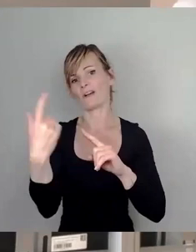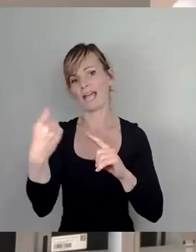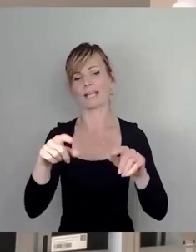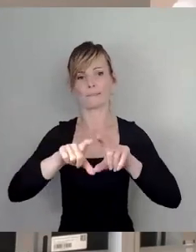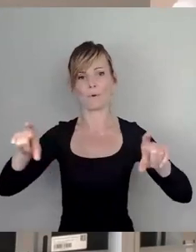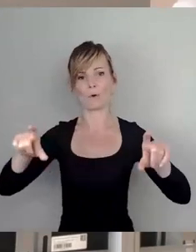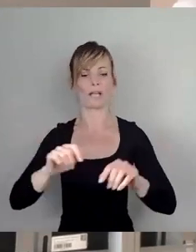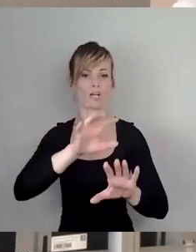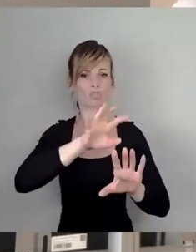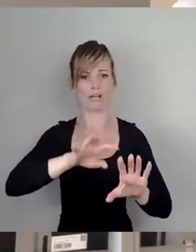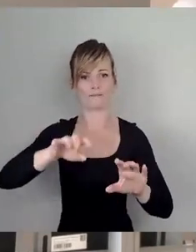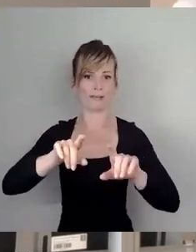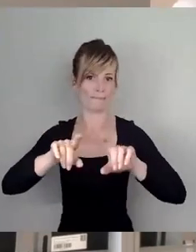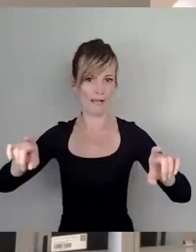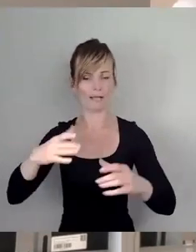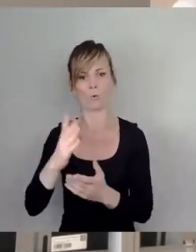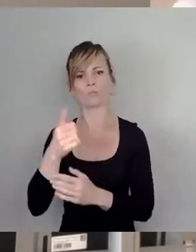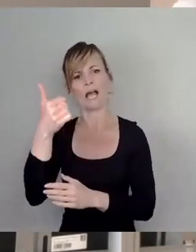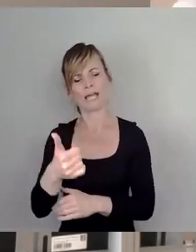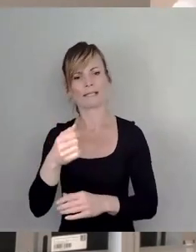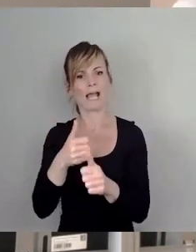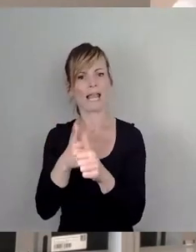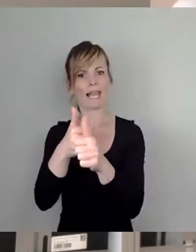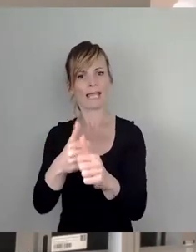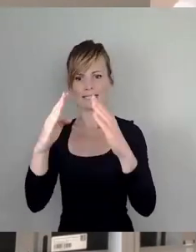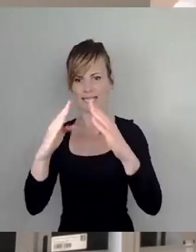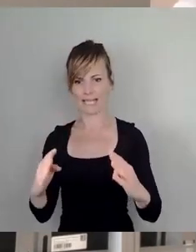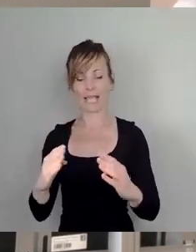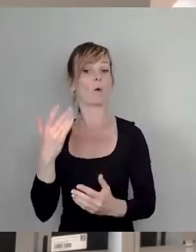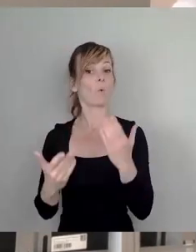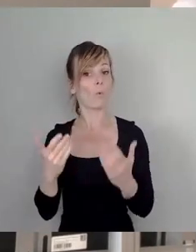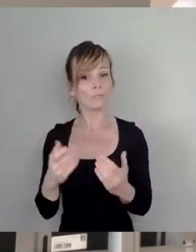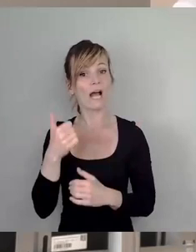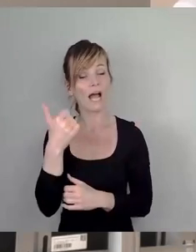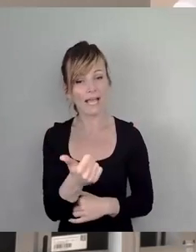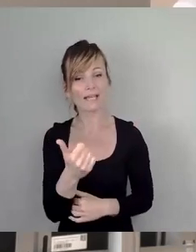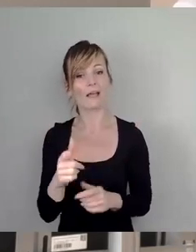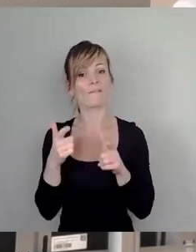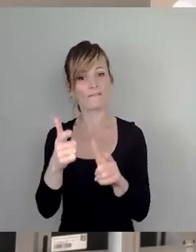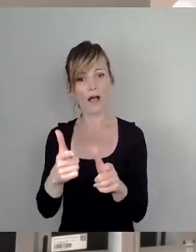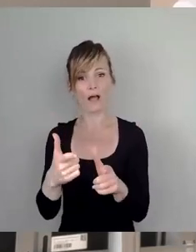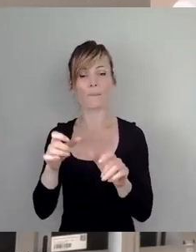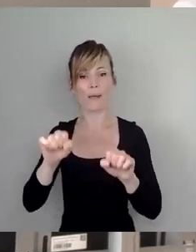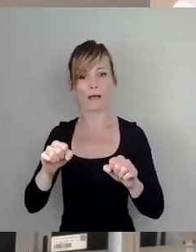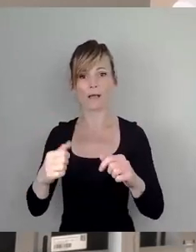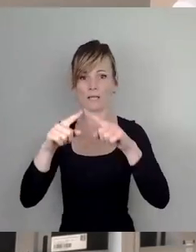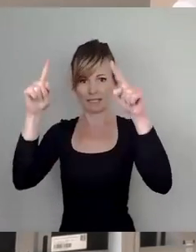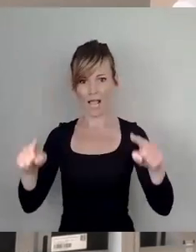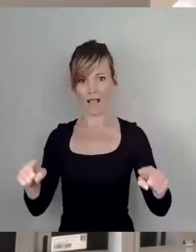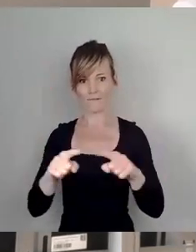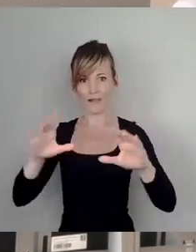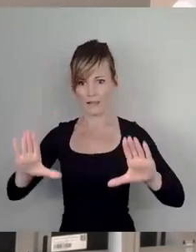oder ein Leitkegel oder eine fahrbare Absperrtafel oder eine fahrbare